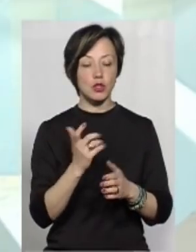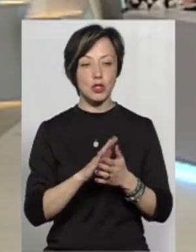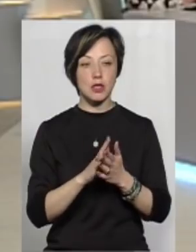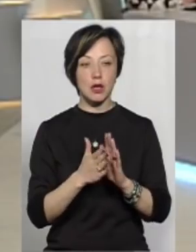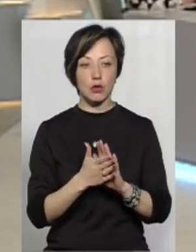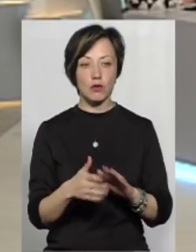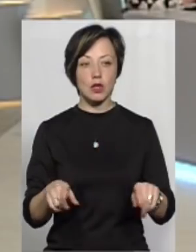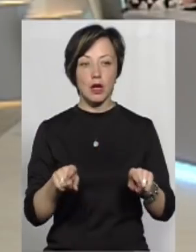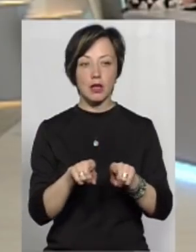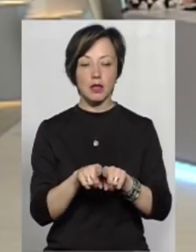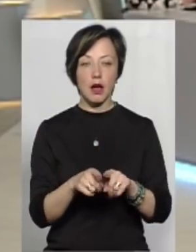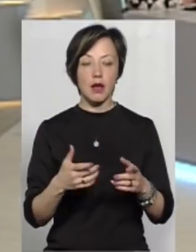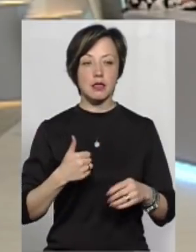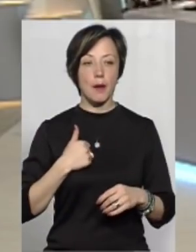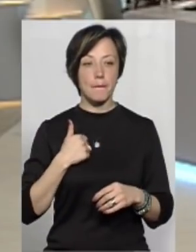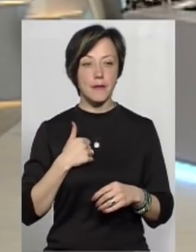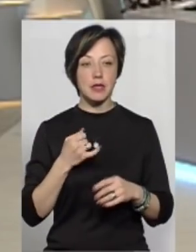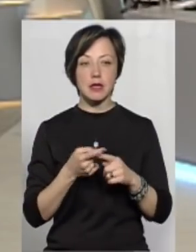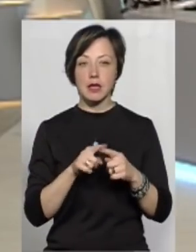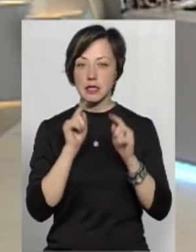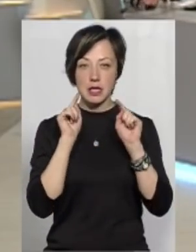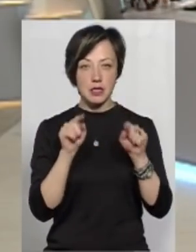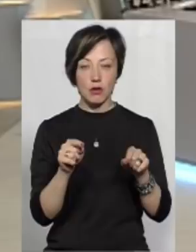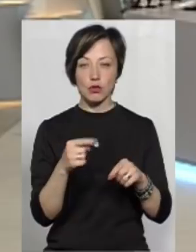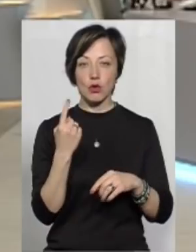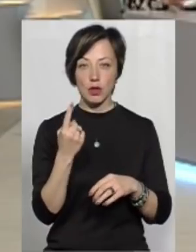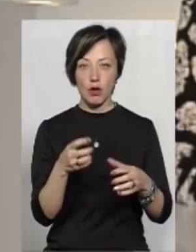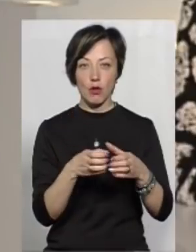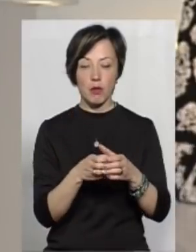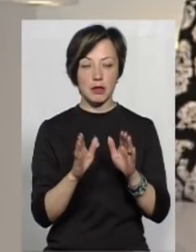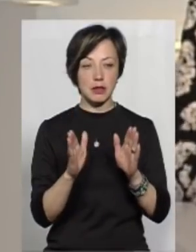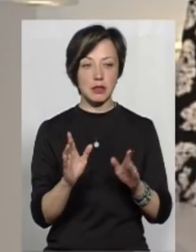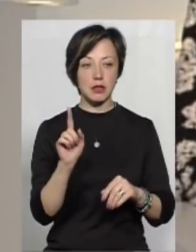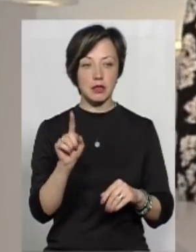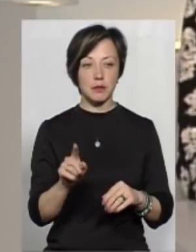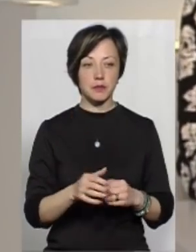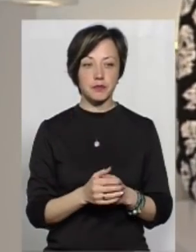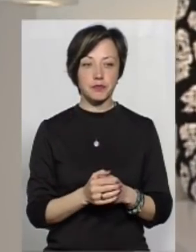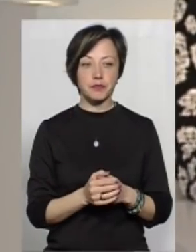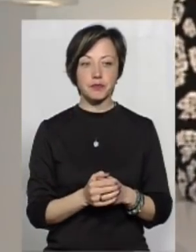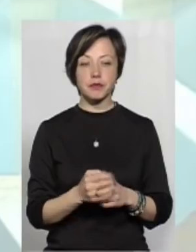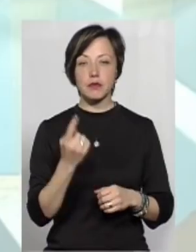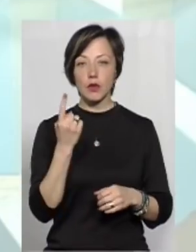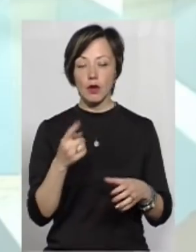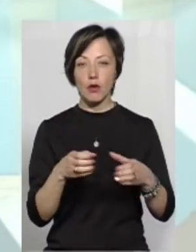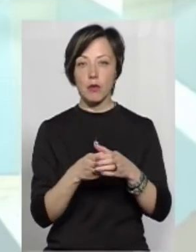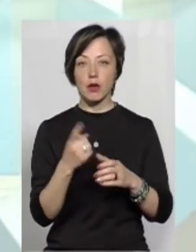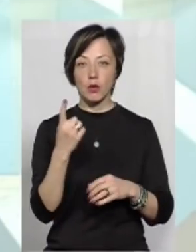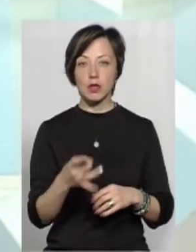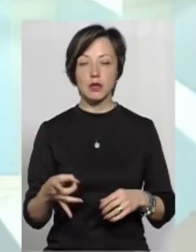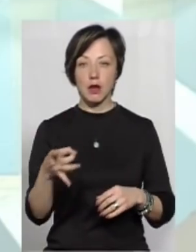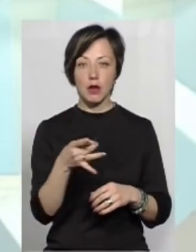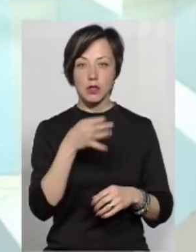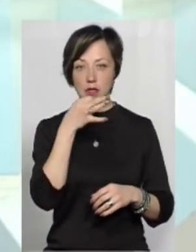так, ну, якісь амбіції... Тобто, не зациклюватись на тому, що одна громада і тільки там. Ну, одна громада на один район. Я вам